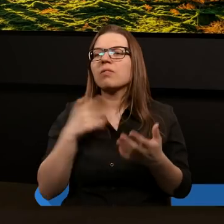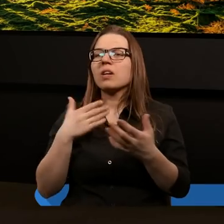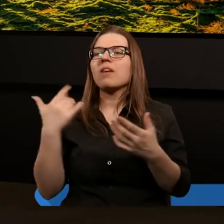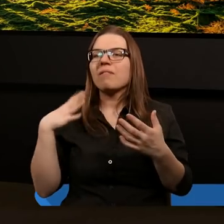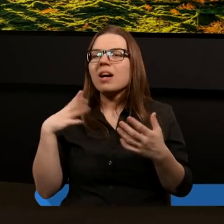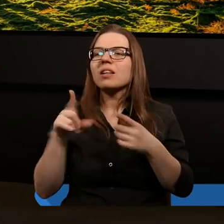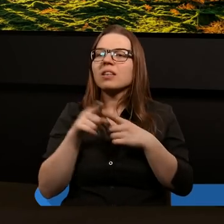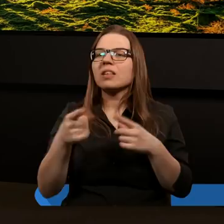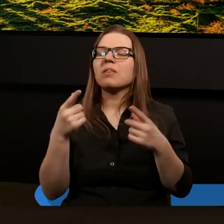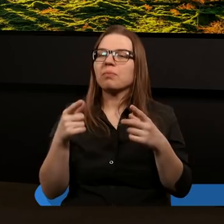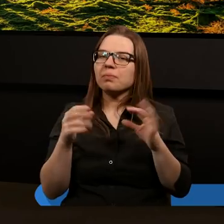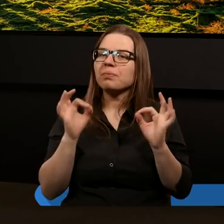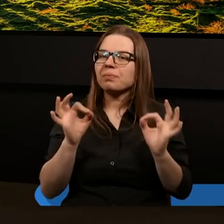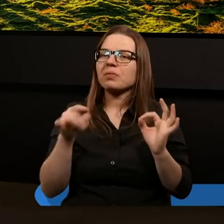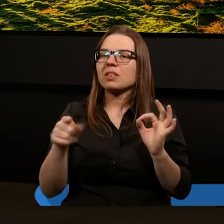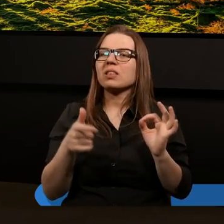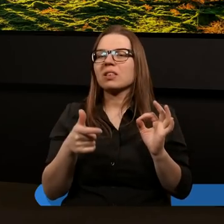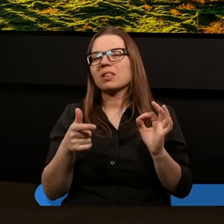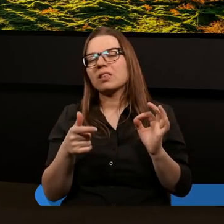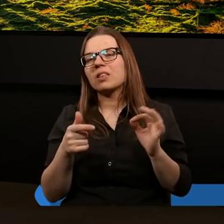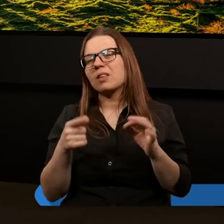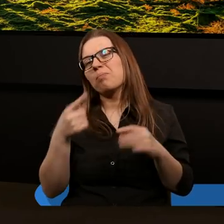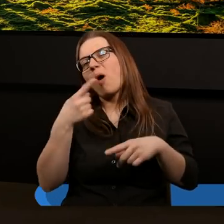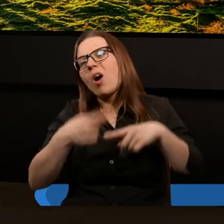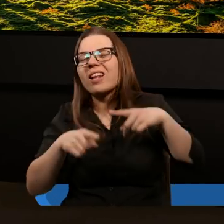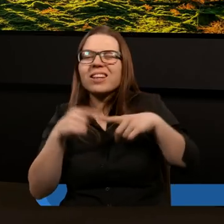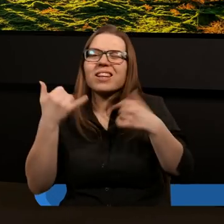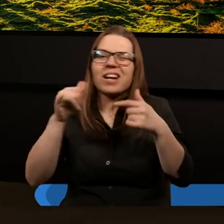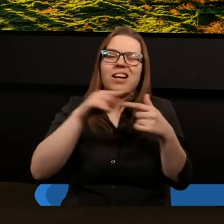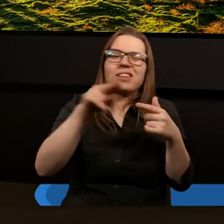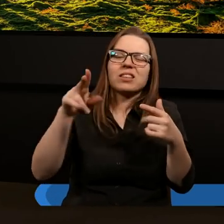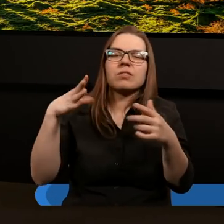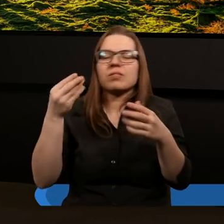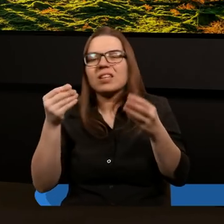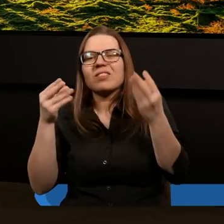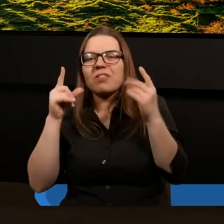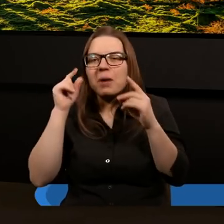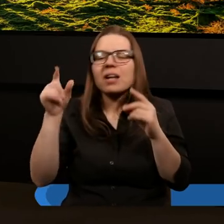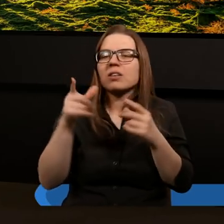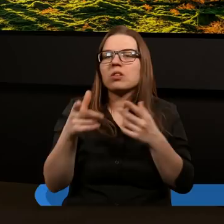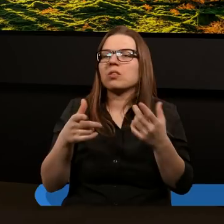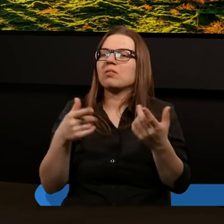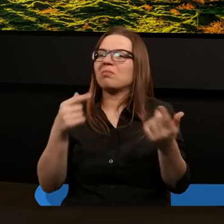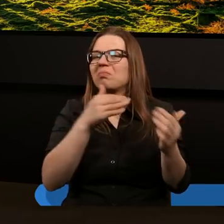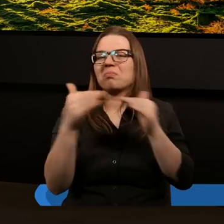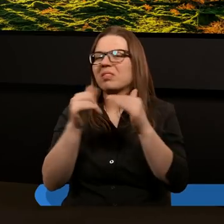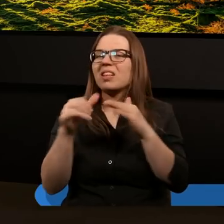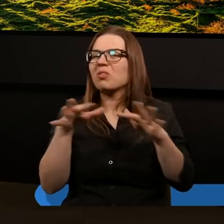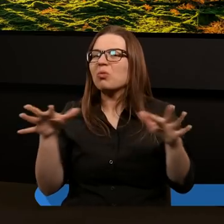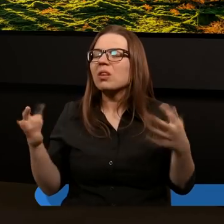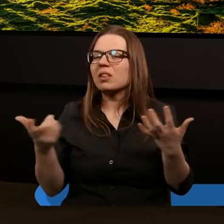wywarto zatem takie presje polityczne, finansowe, prestiżowe, to do chrześcijaństwa